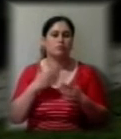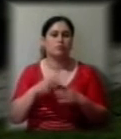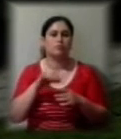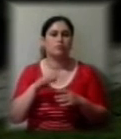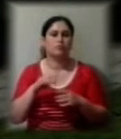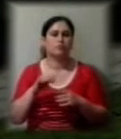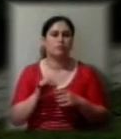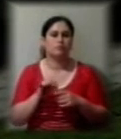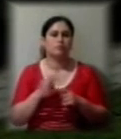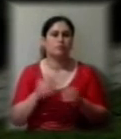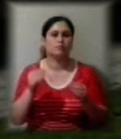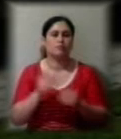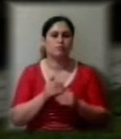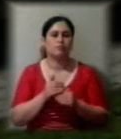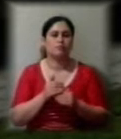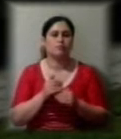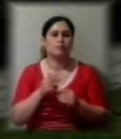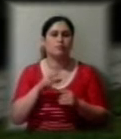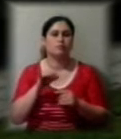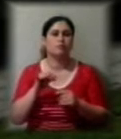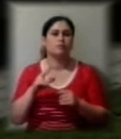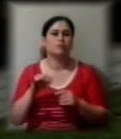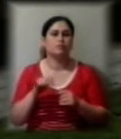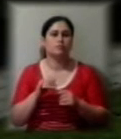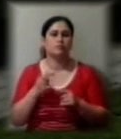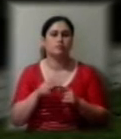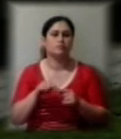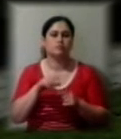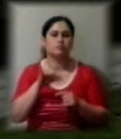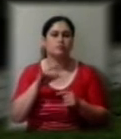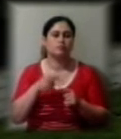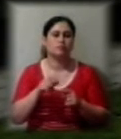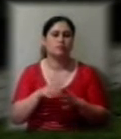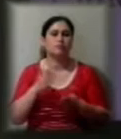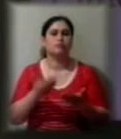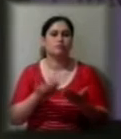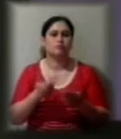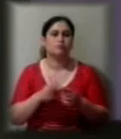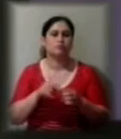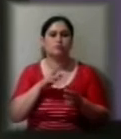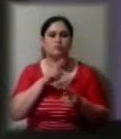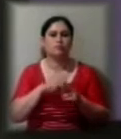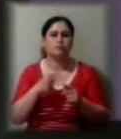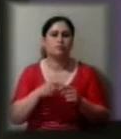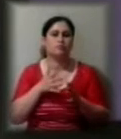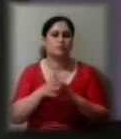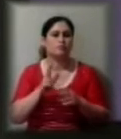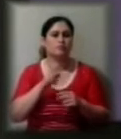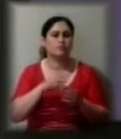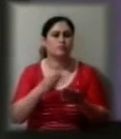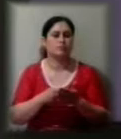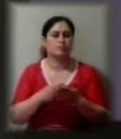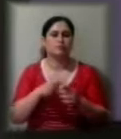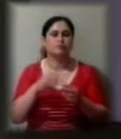зниження податків. І оцей проєкт не такий більш виважений, і менше втрати для бюджету це принесе. Це рішення підтримали 32 з